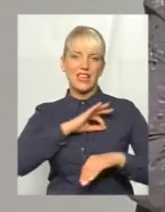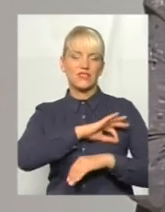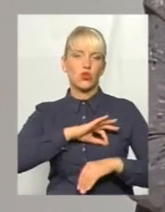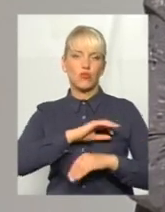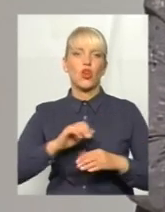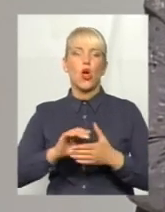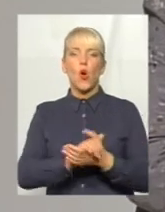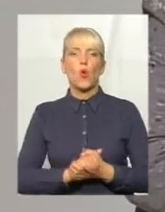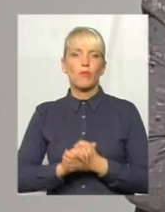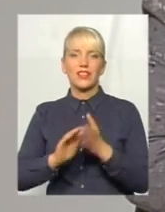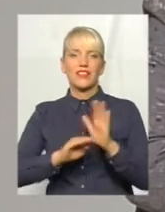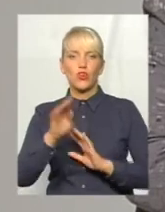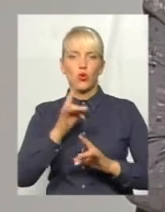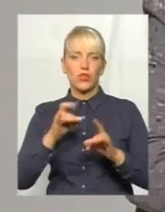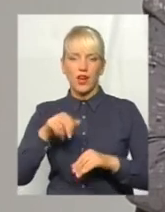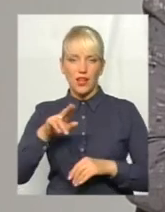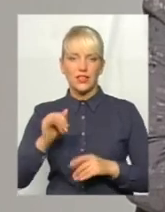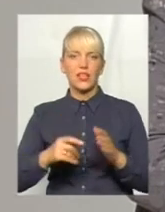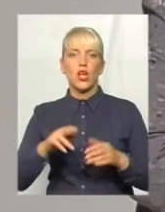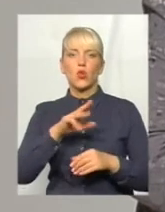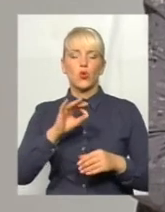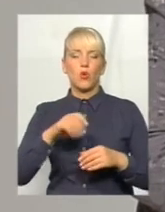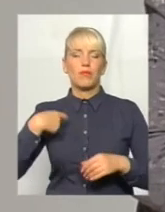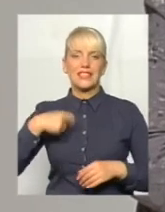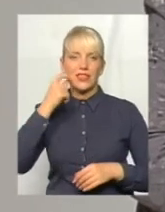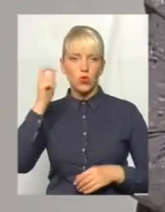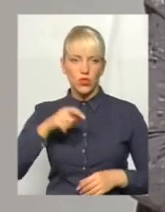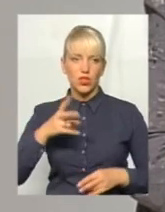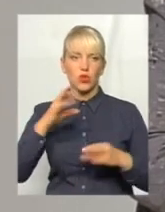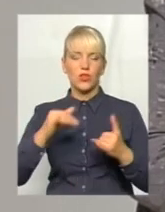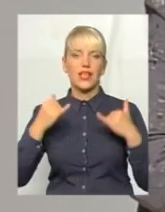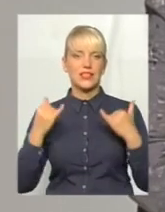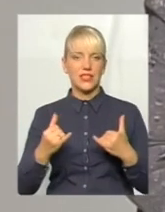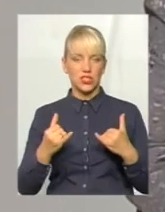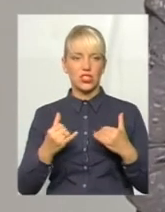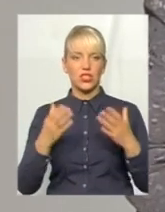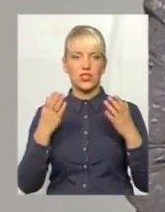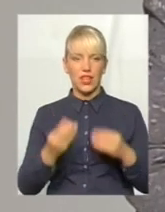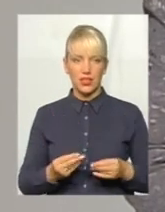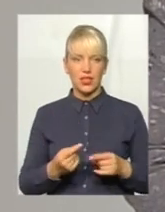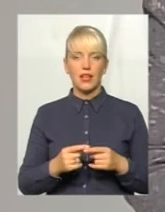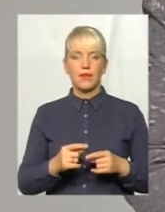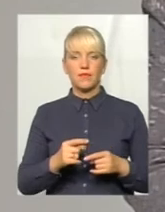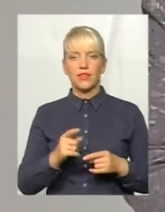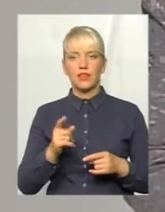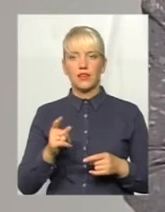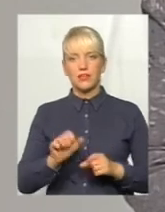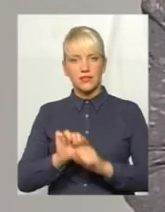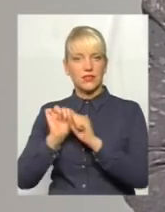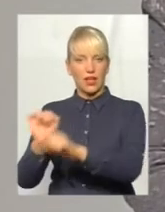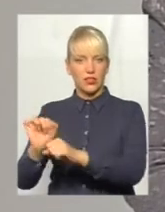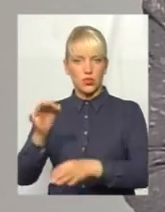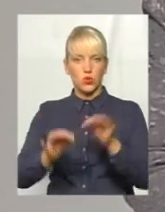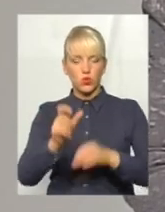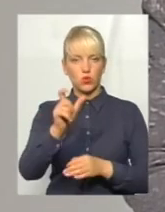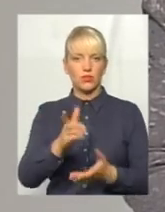Верховної Ради, до уроду президента України. Але на нинішній прикриття судді далі триває і вона